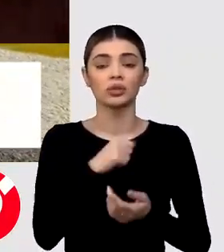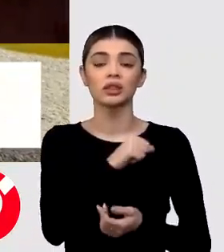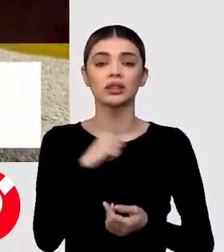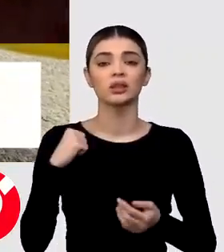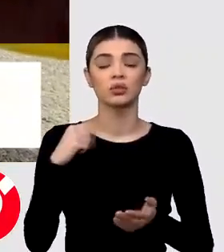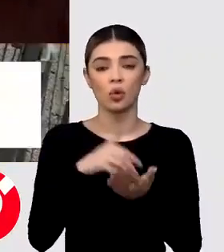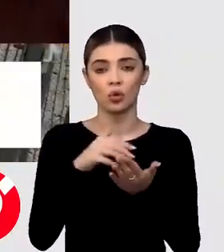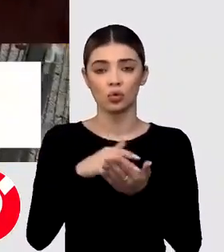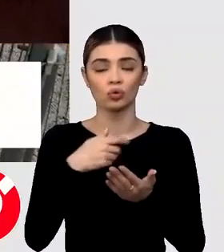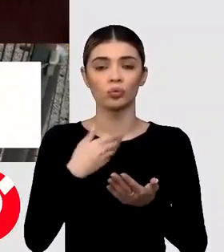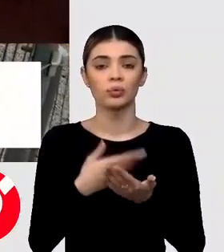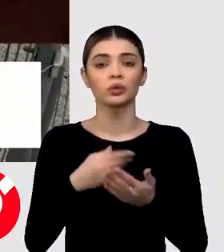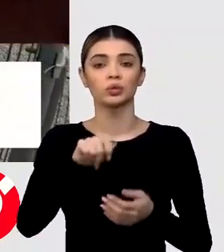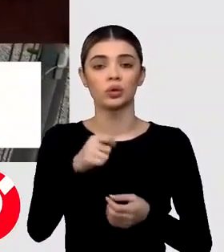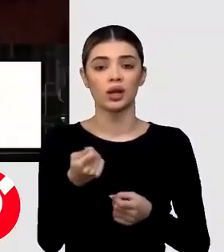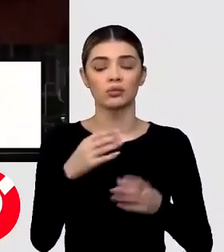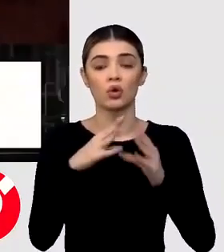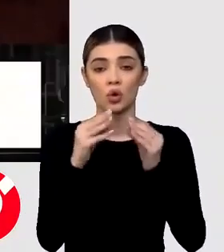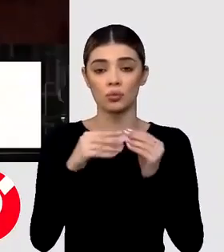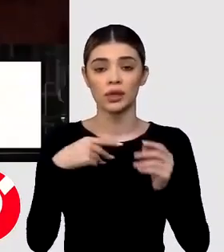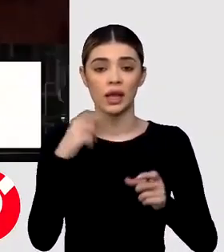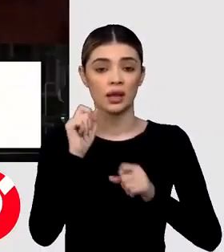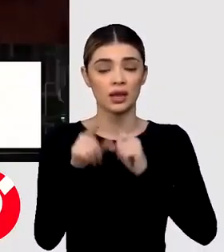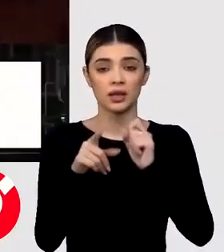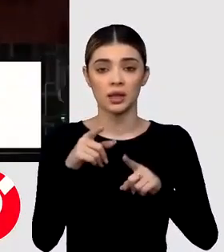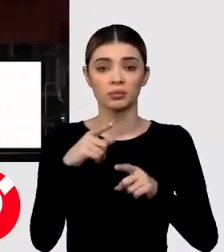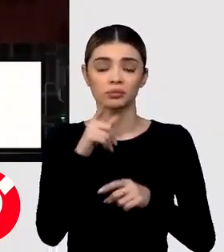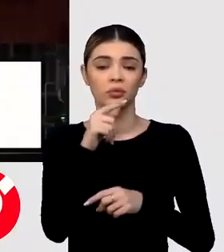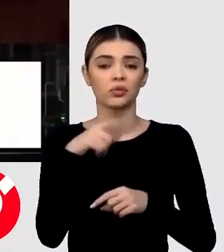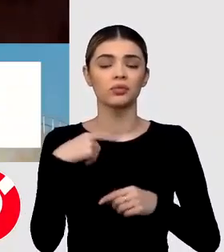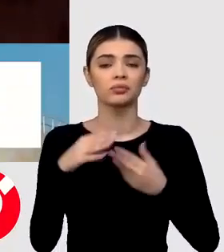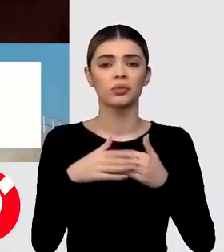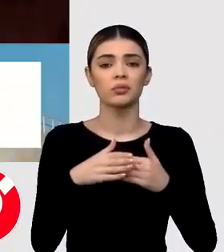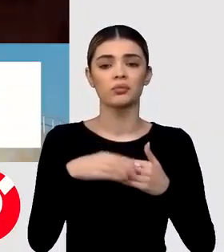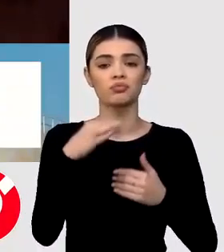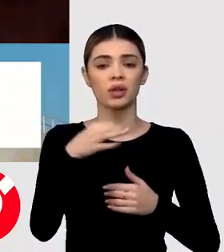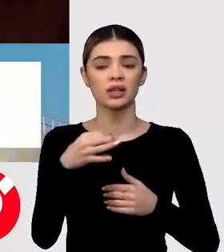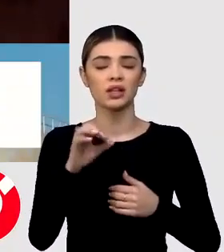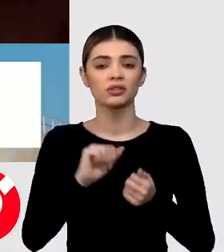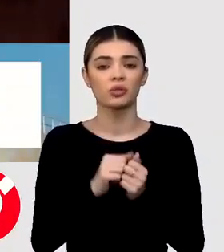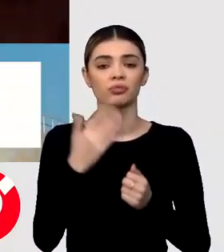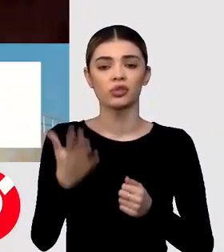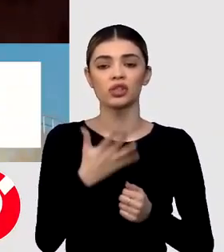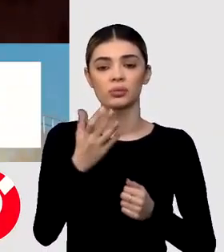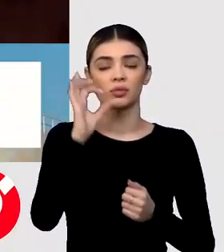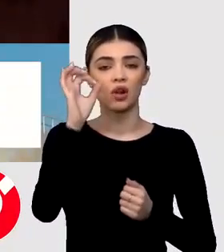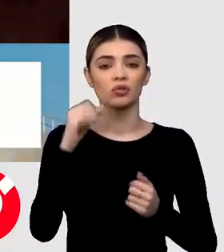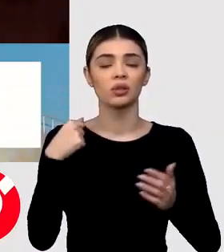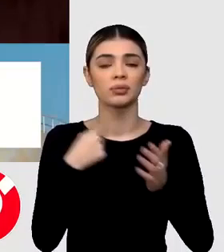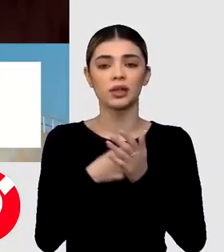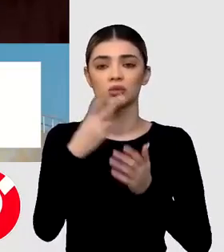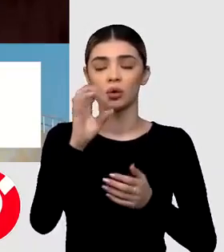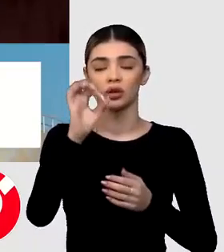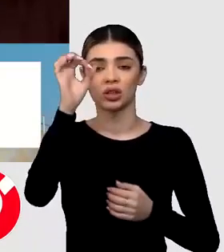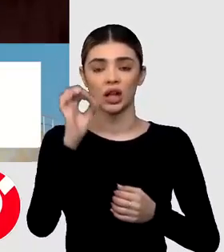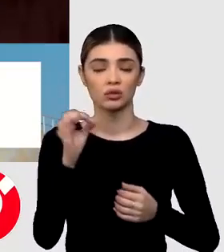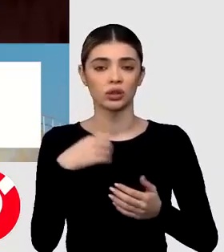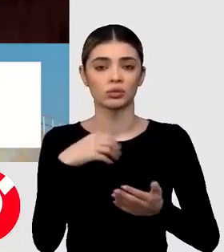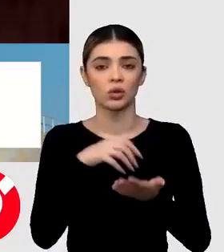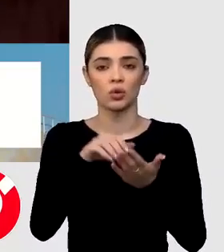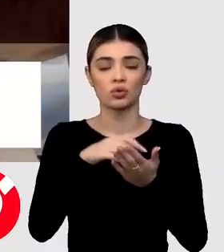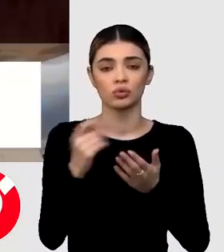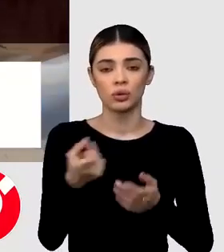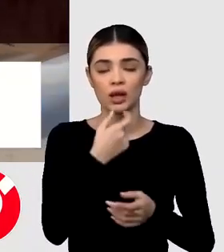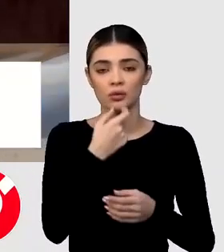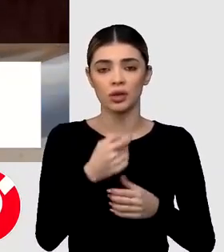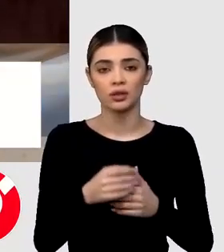România importă undeva la 10-15% până în 20% din consumul